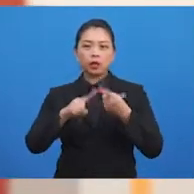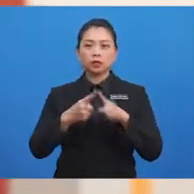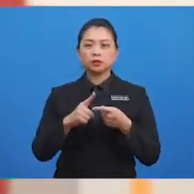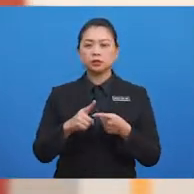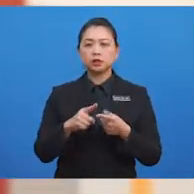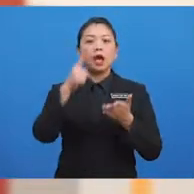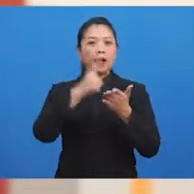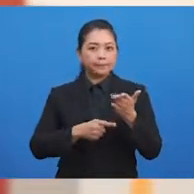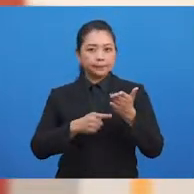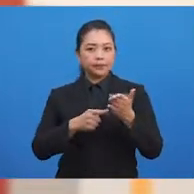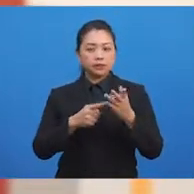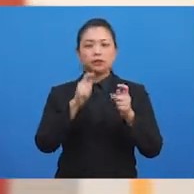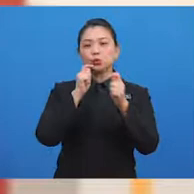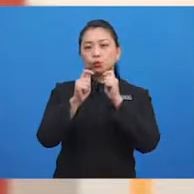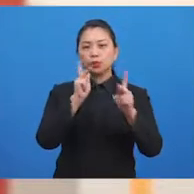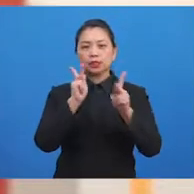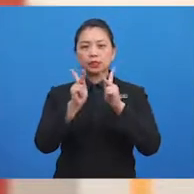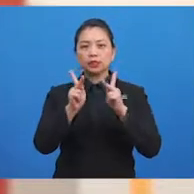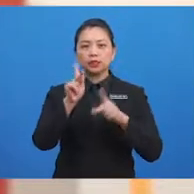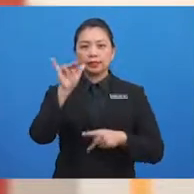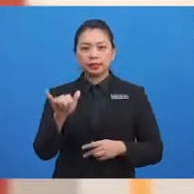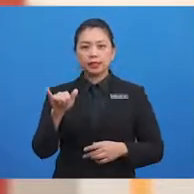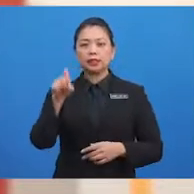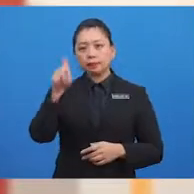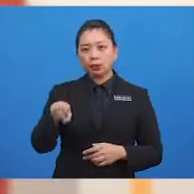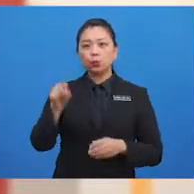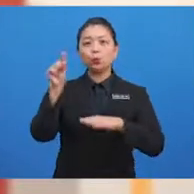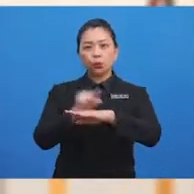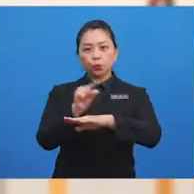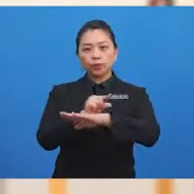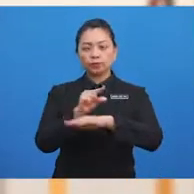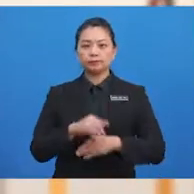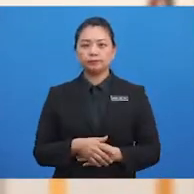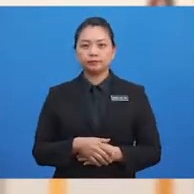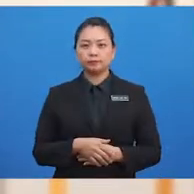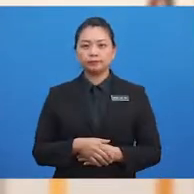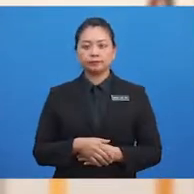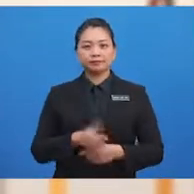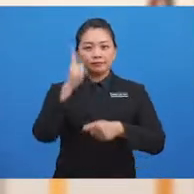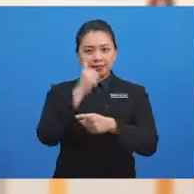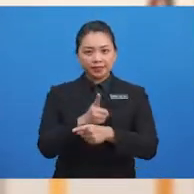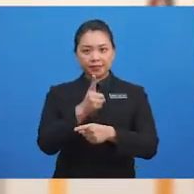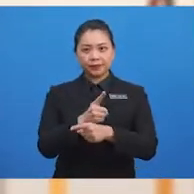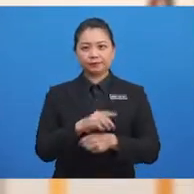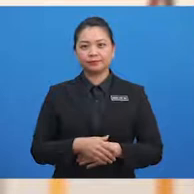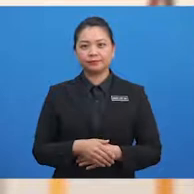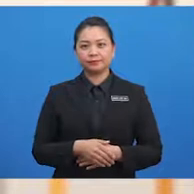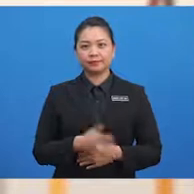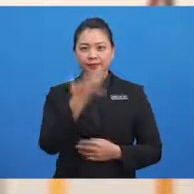tutur kata yang kita perlu gunakan? Betul.